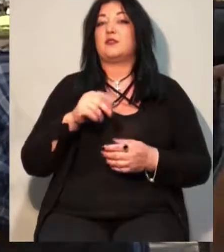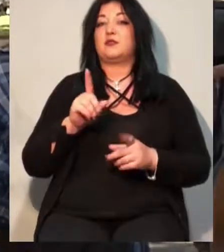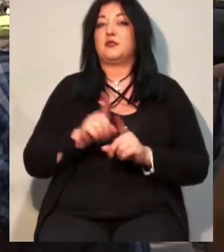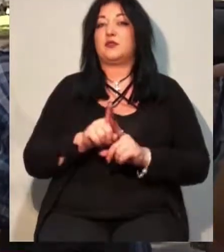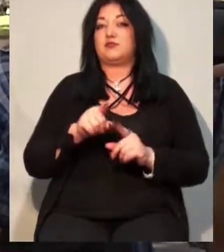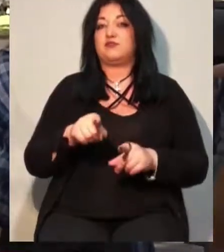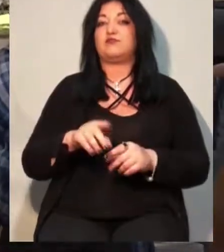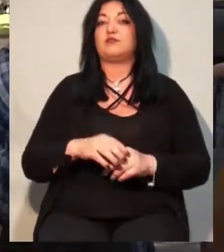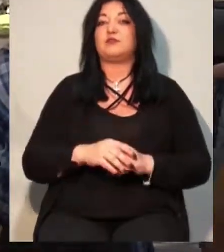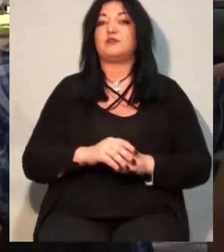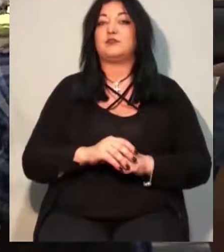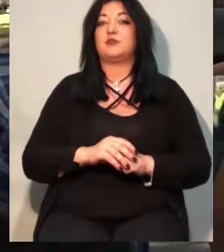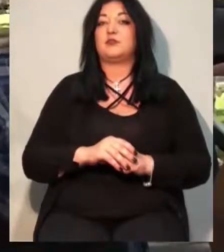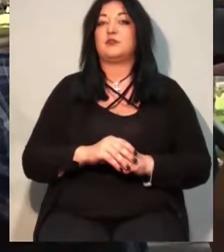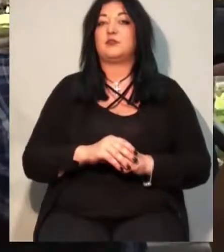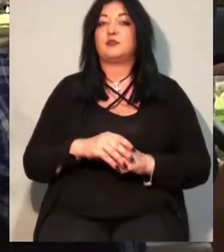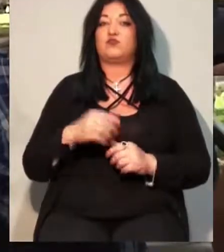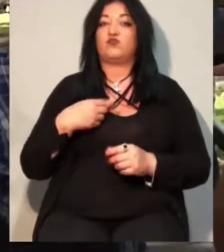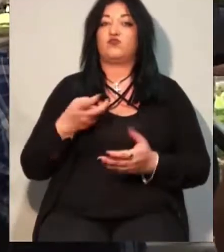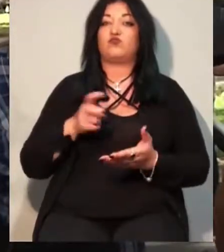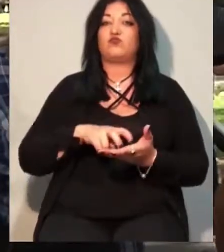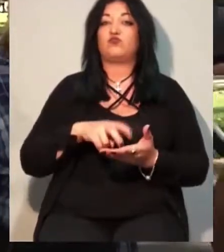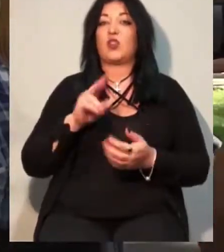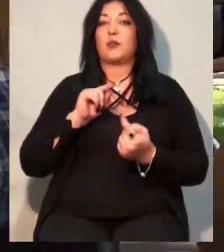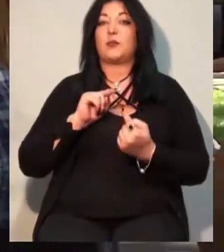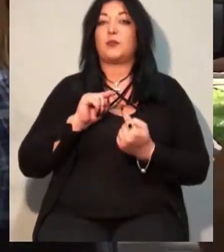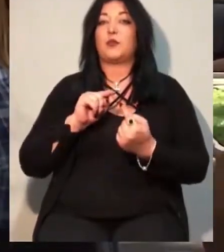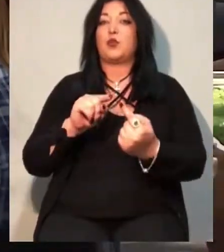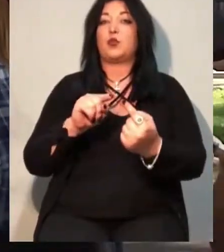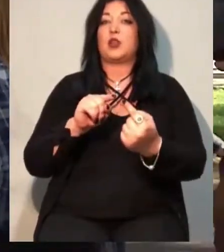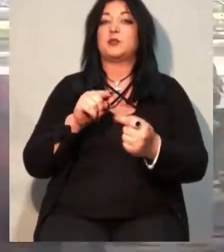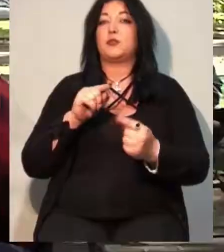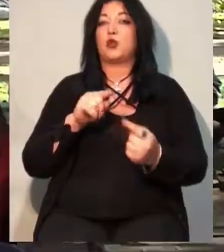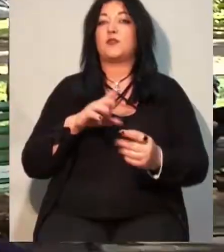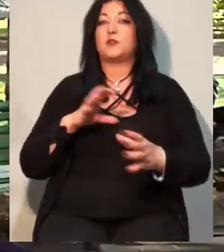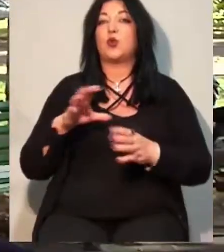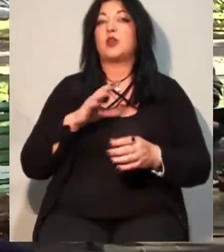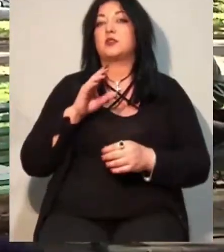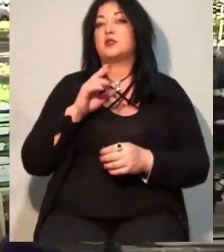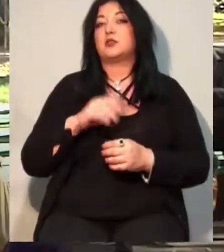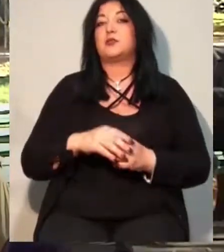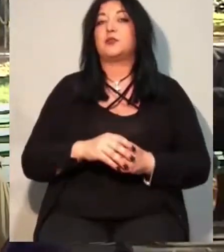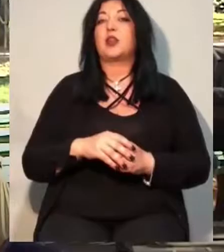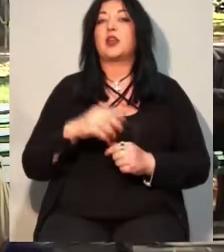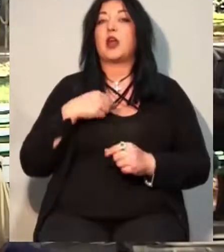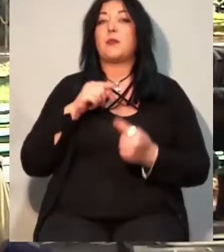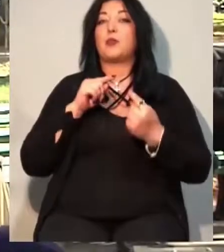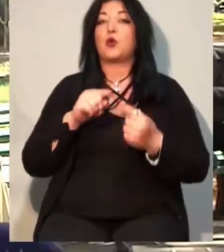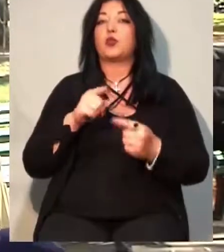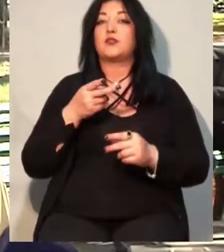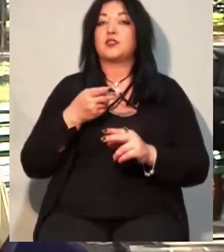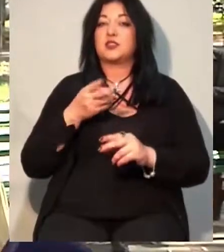Я вийшов на акцію протесту цю проти капітуляції, проти формули Штайнмаєра за Україну. Я проти цієї формули, тому що